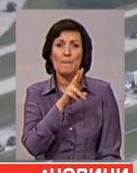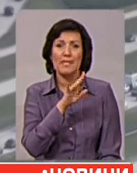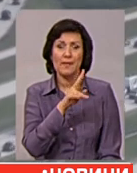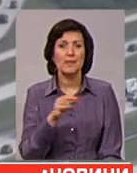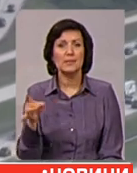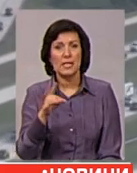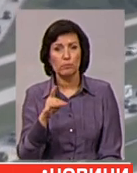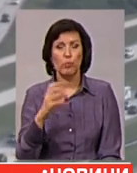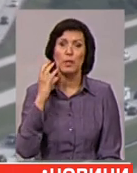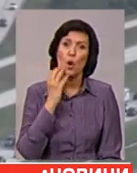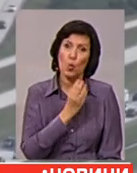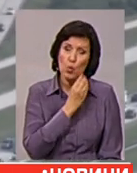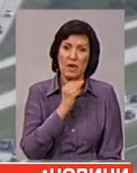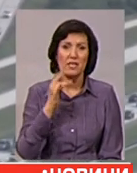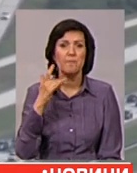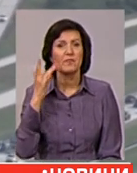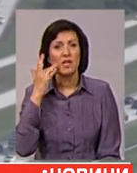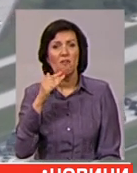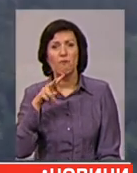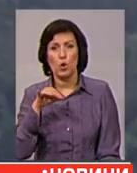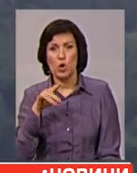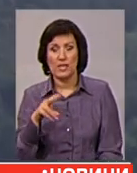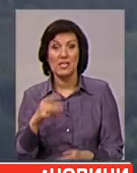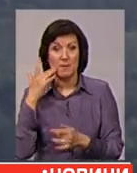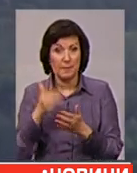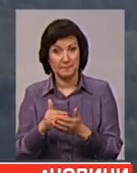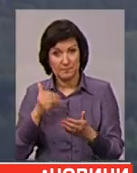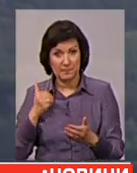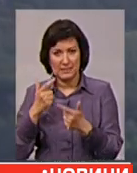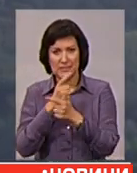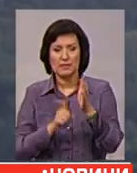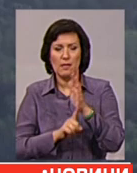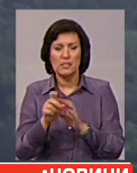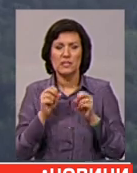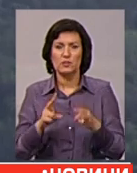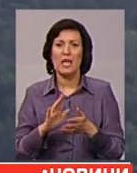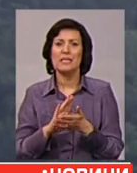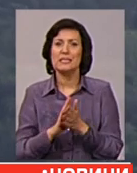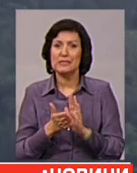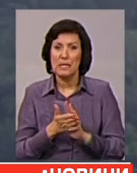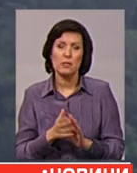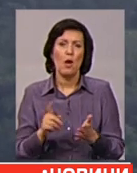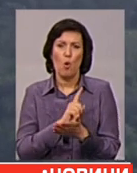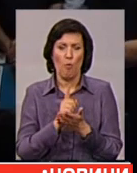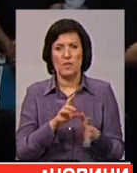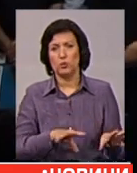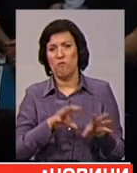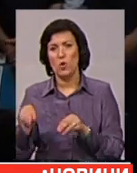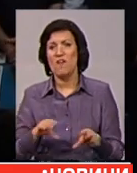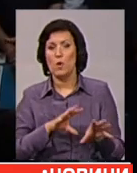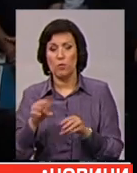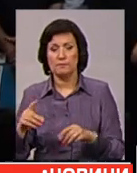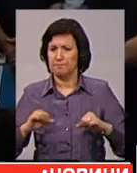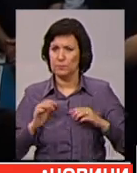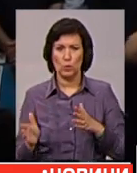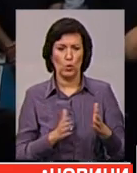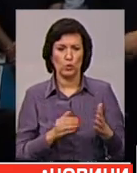американському штаті заздалегідь запровадили надзвичайний стан. На острові Ків-Ест влада США оголосила обов'язкову евакуацію. Ми